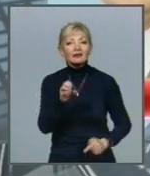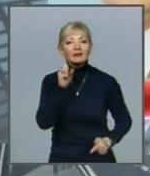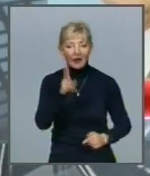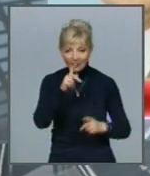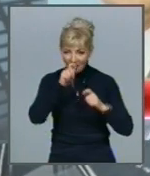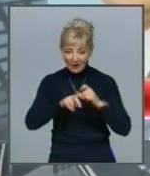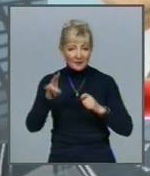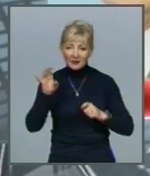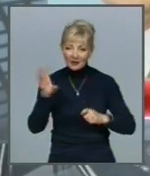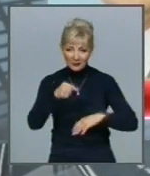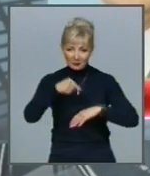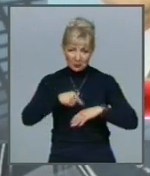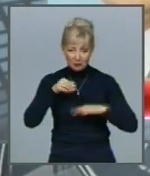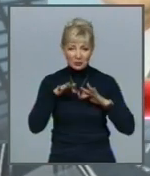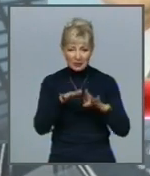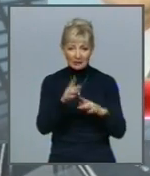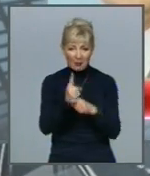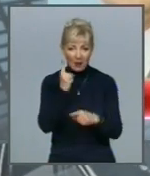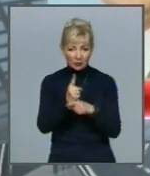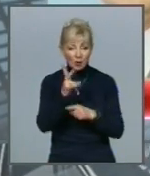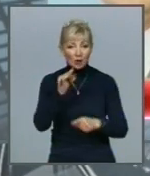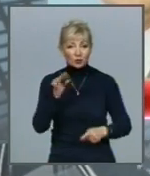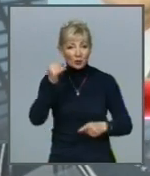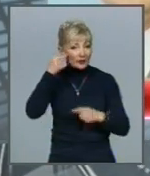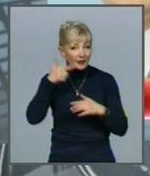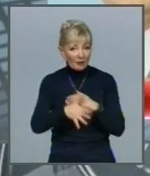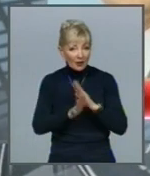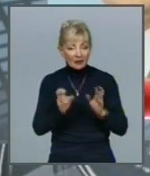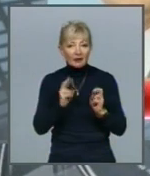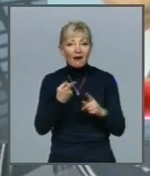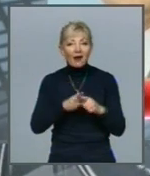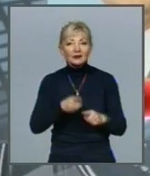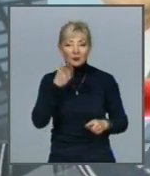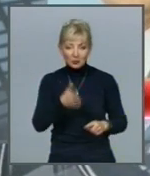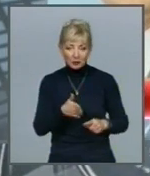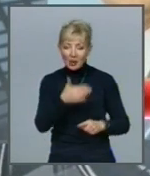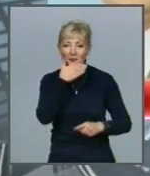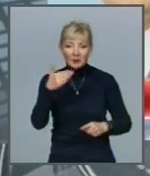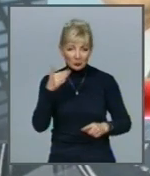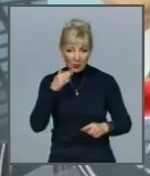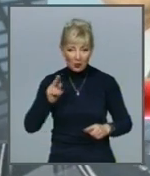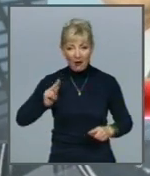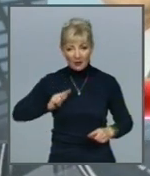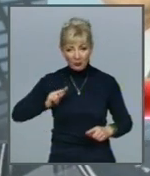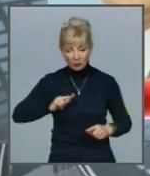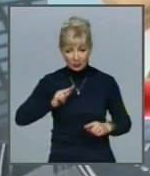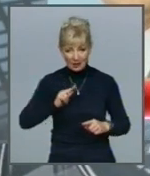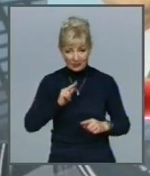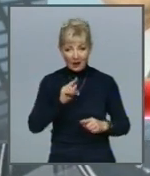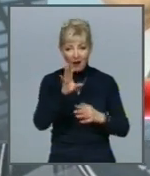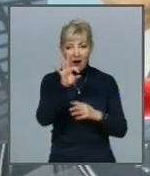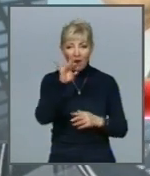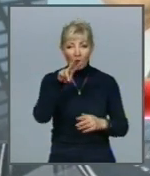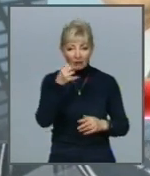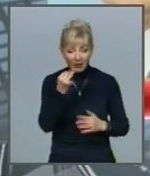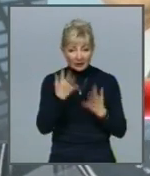всі відчули на собі дію мораторію. Але незрозуміло, як це буде відбуватися. Багато працюють дистанційно І якщо хтось